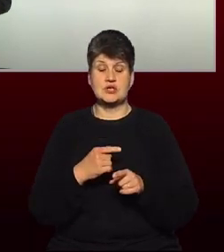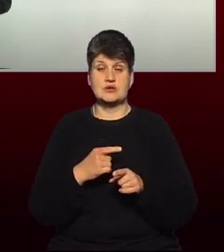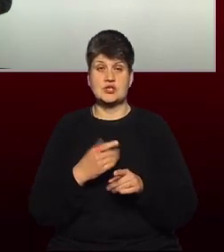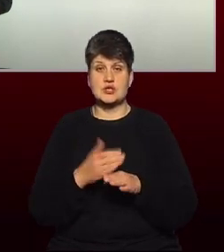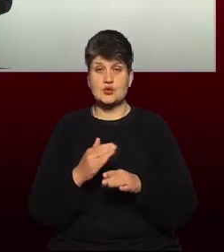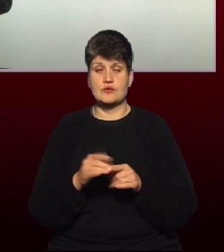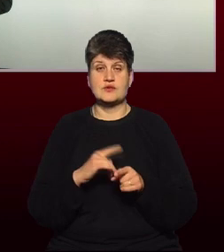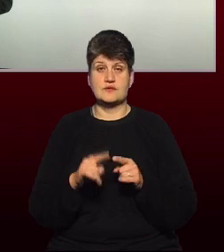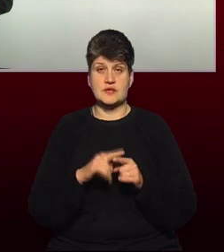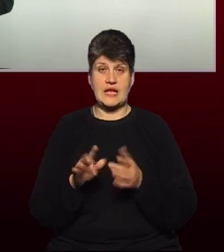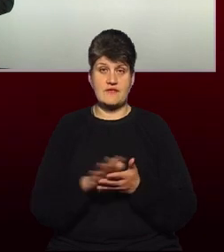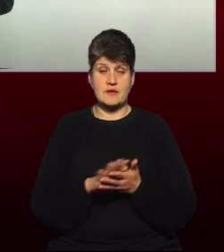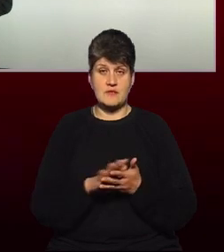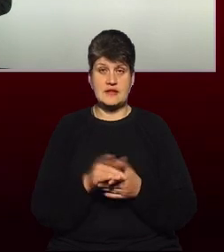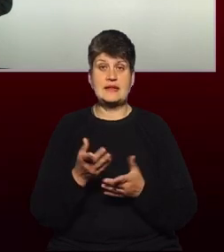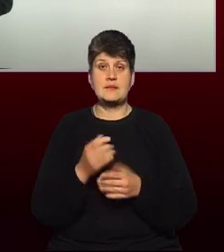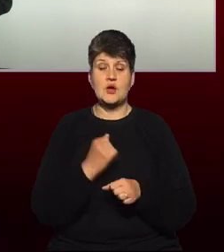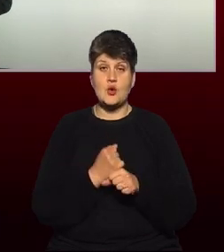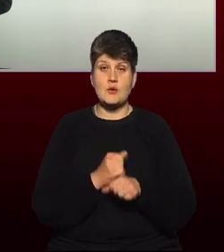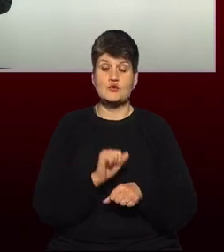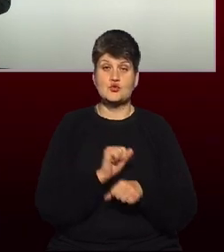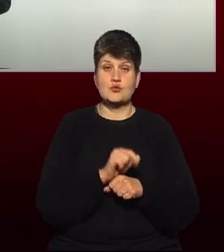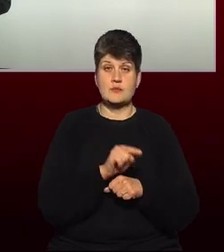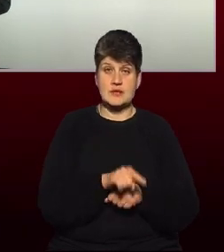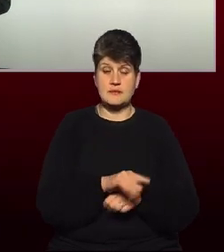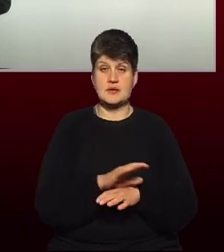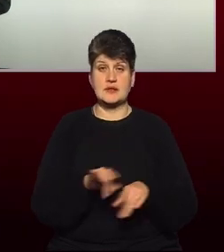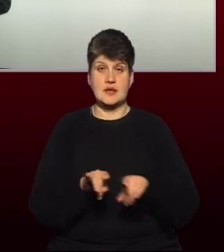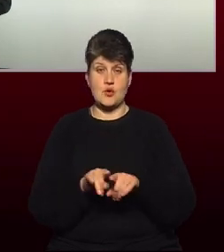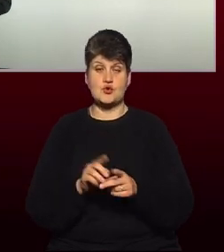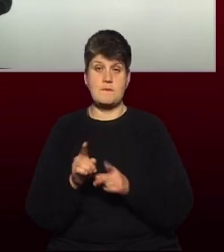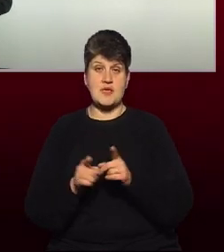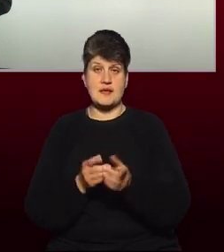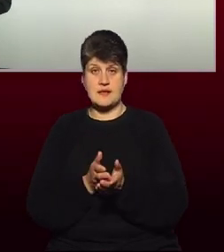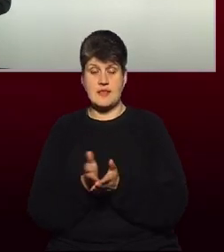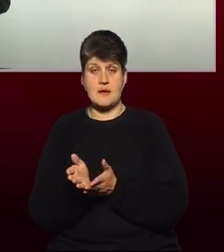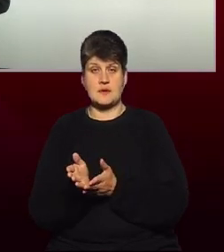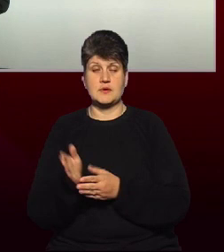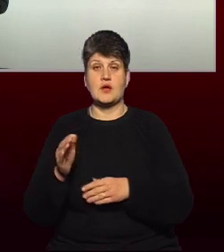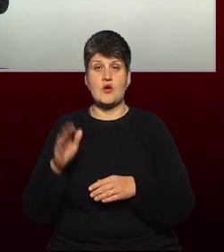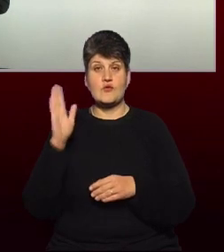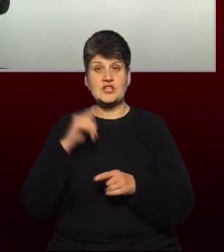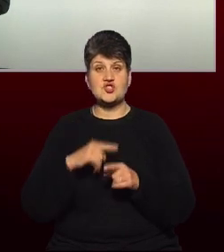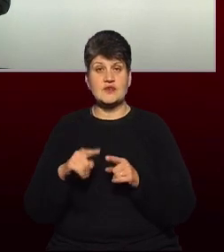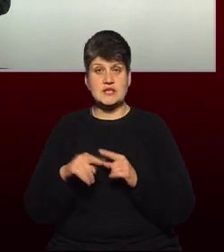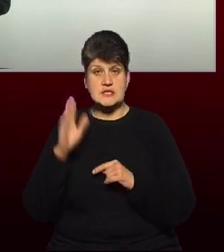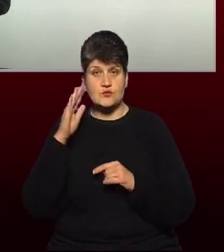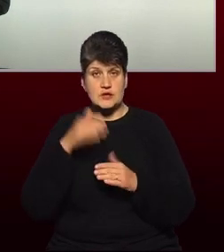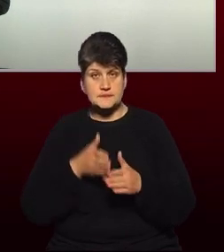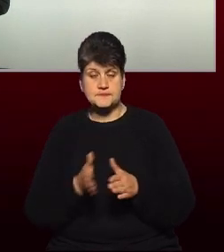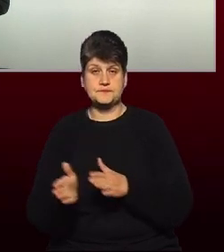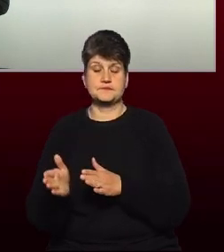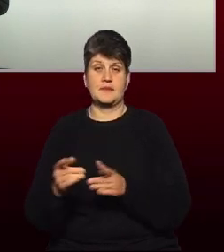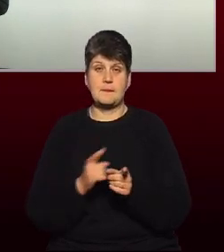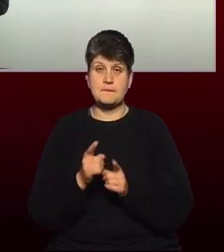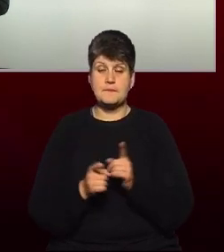Це там, де ми робимо зупинку, а там, де, наприклад, не робимо, також міняються напрямки води, міняються швидкості. І це, в свою чергу, також